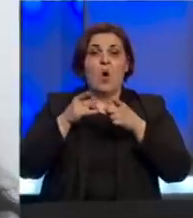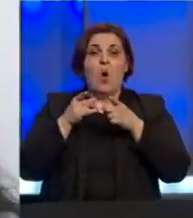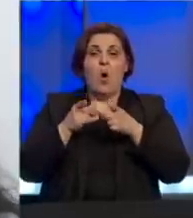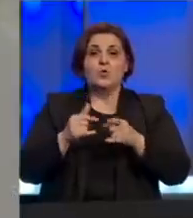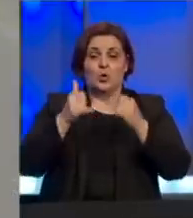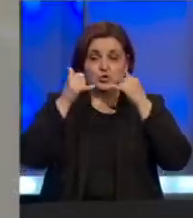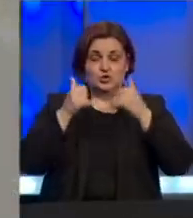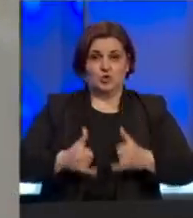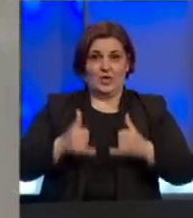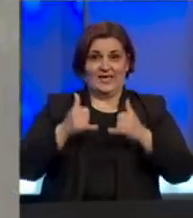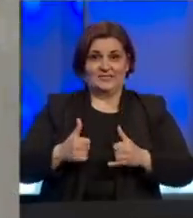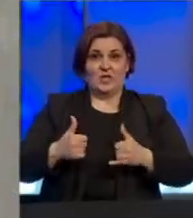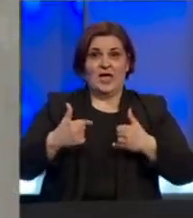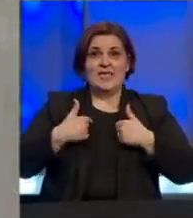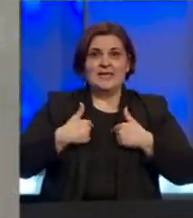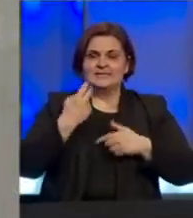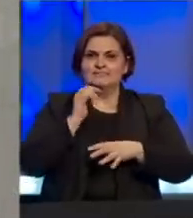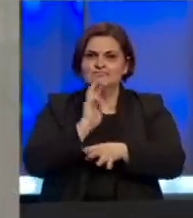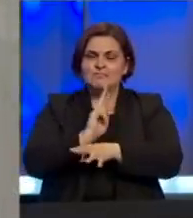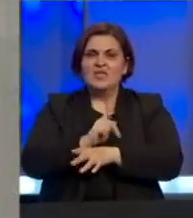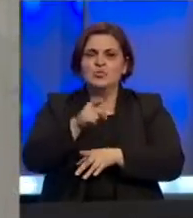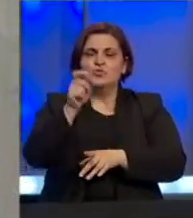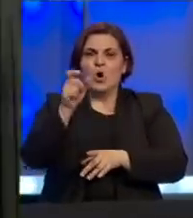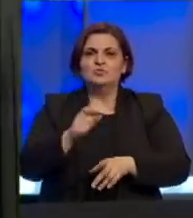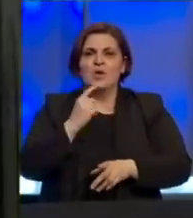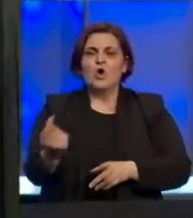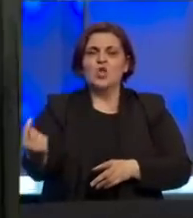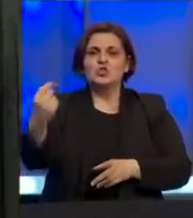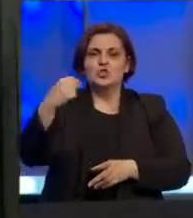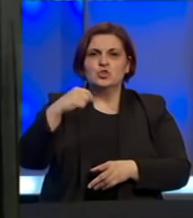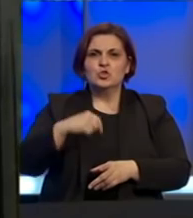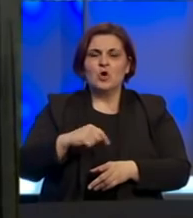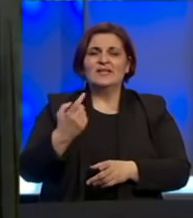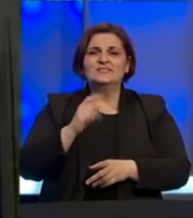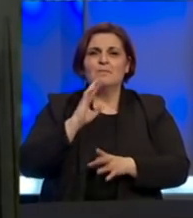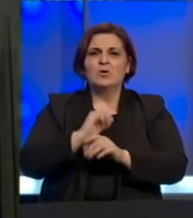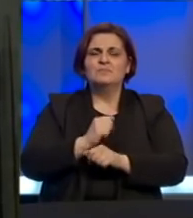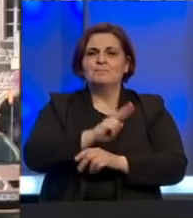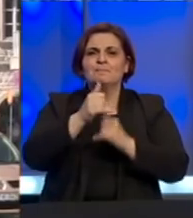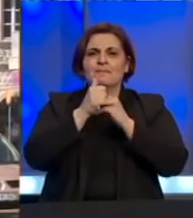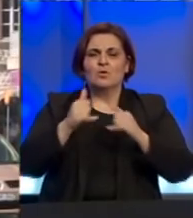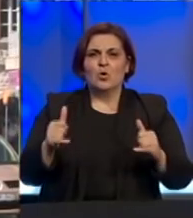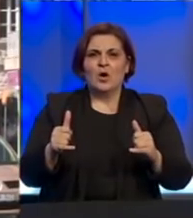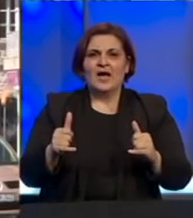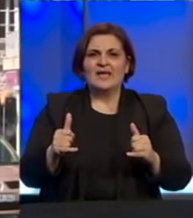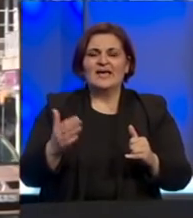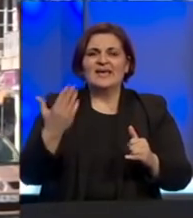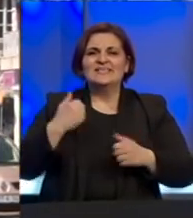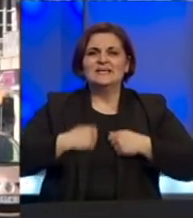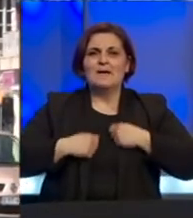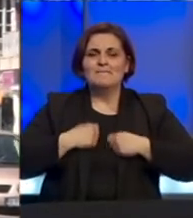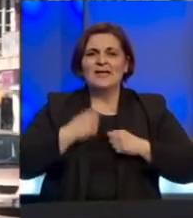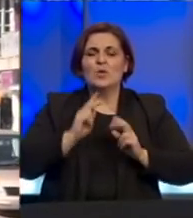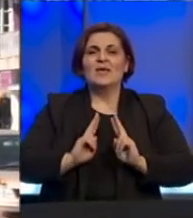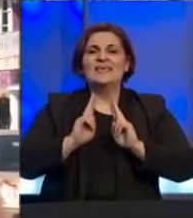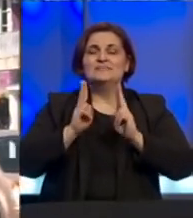je sad pod našom naročitom pažnjom, to su osobe koje dolaze iz Bosne i Hercegovine, iz drugih gradova, prije svega iz Banja Luke, iz